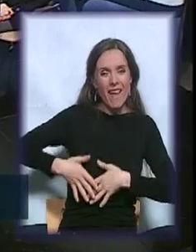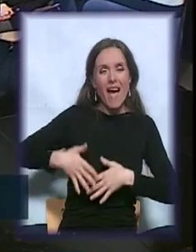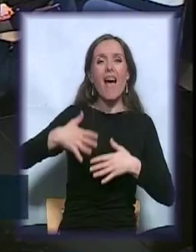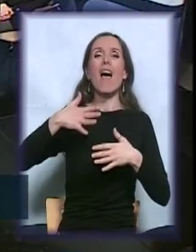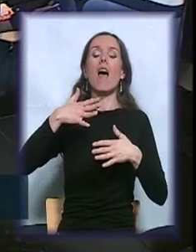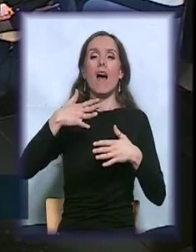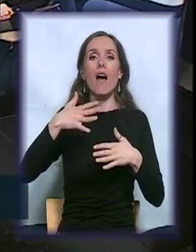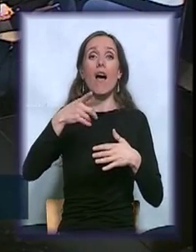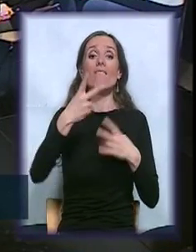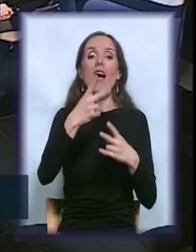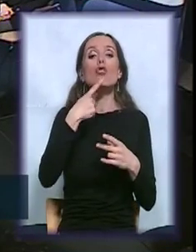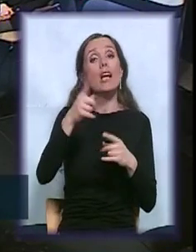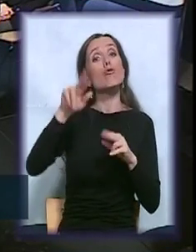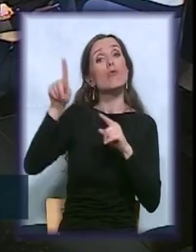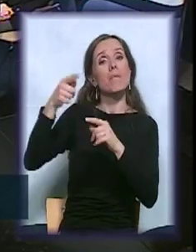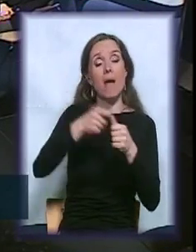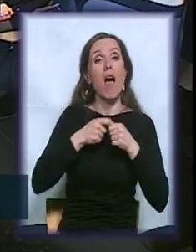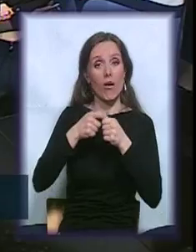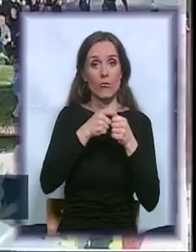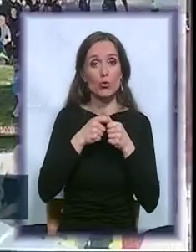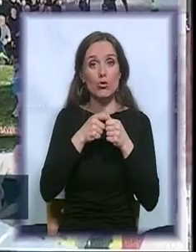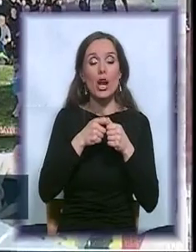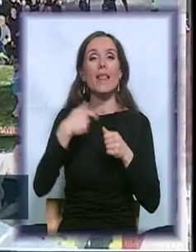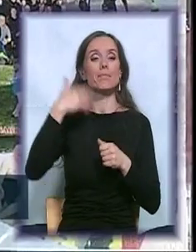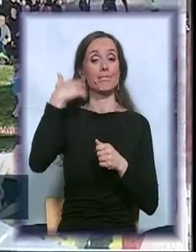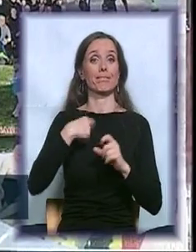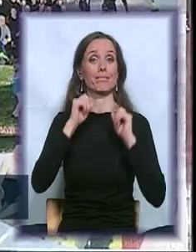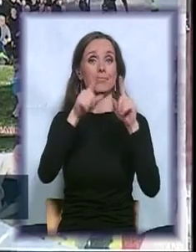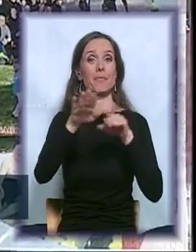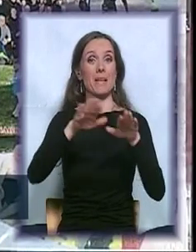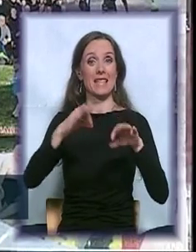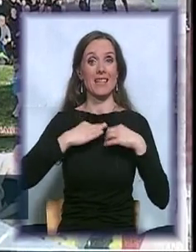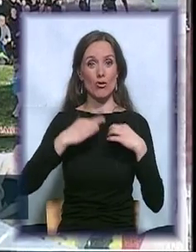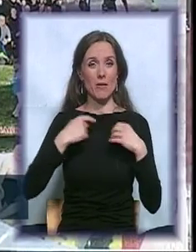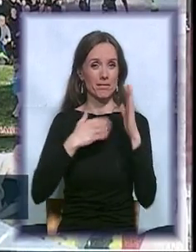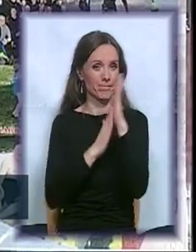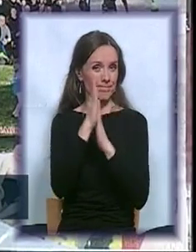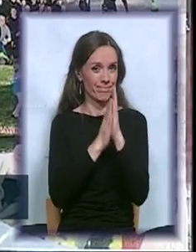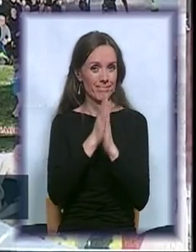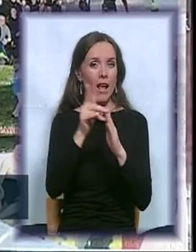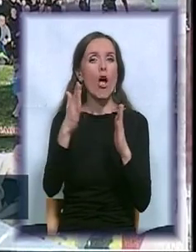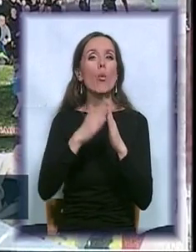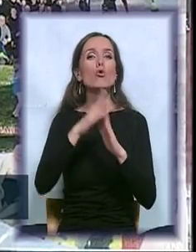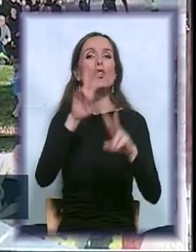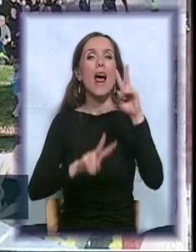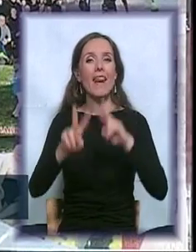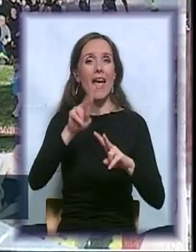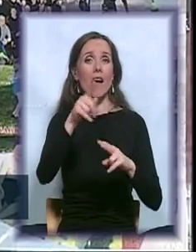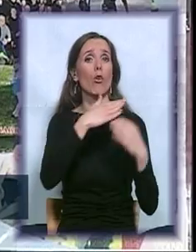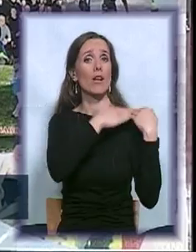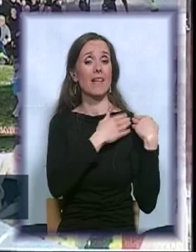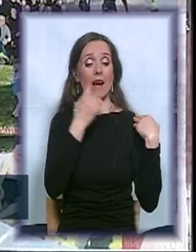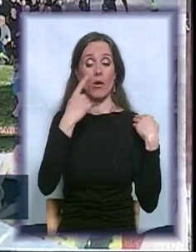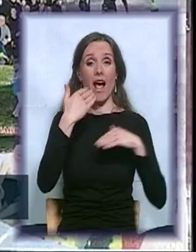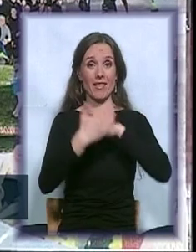Ministarstvu zdravlja, gdje smo im se obratili i zamolili da kućna nega koja ide na teren, kada im previje ranu, da